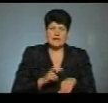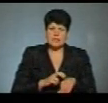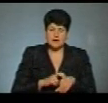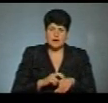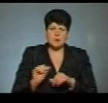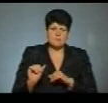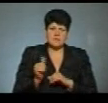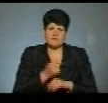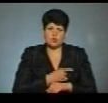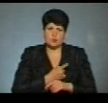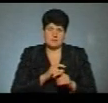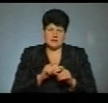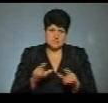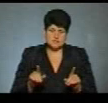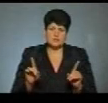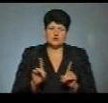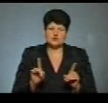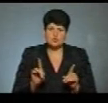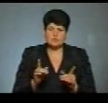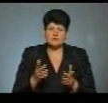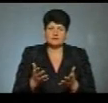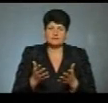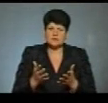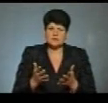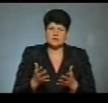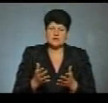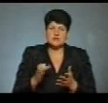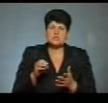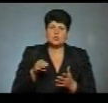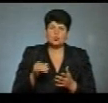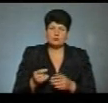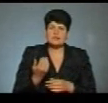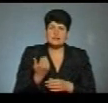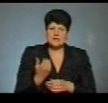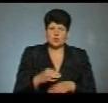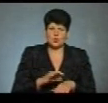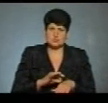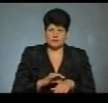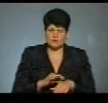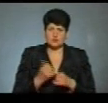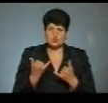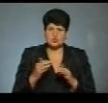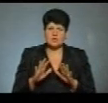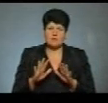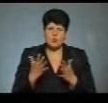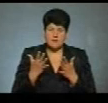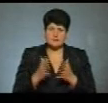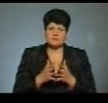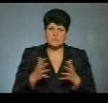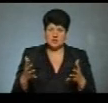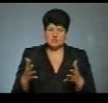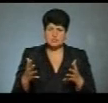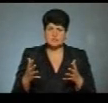первинної медицини, щоб визначити ступінь їхнього захворювання. На даний момент переважна